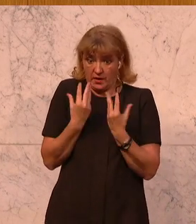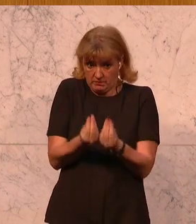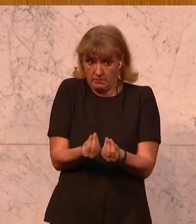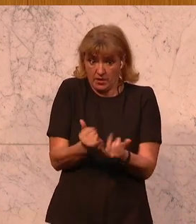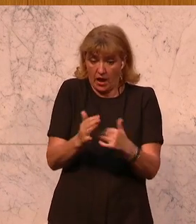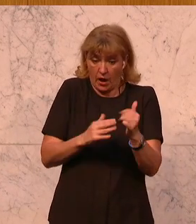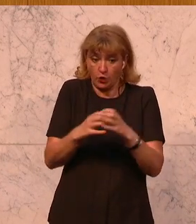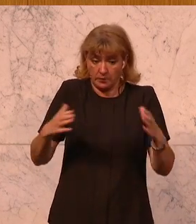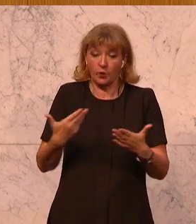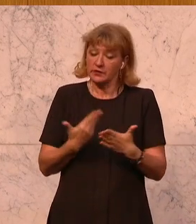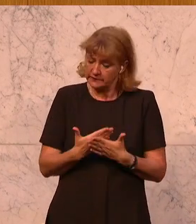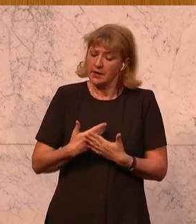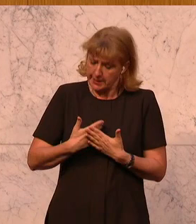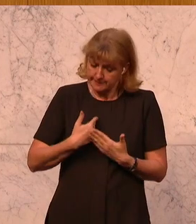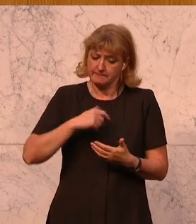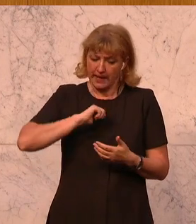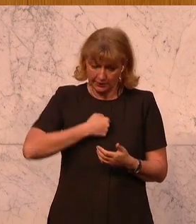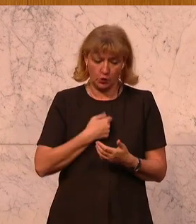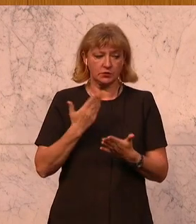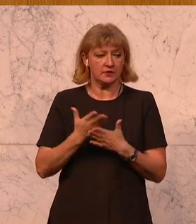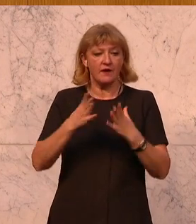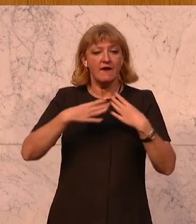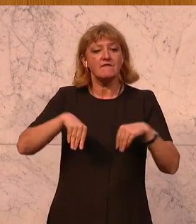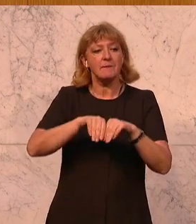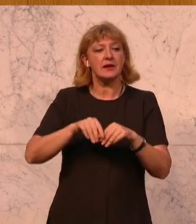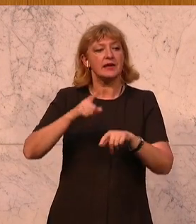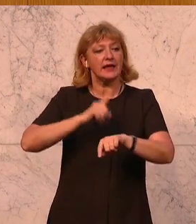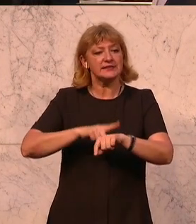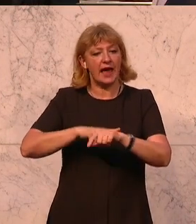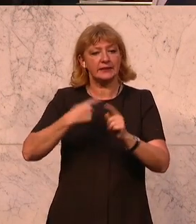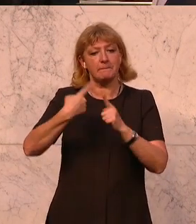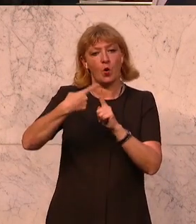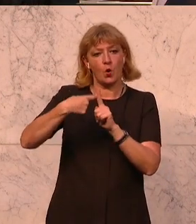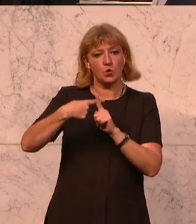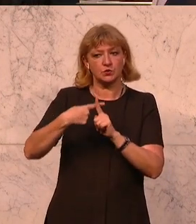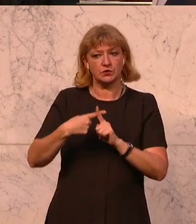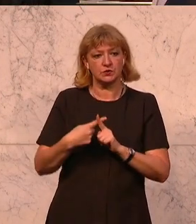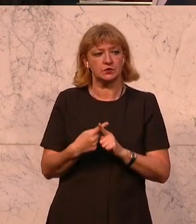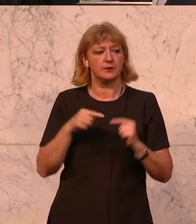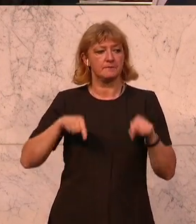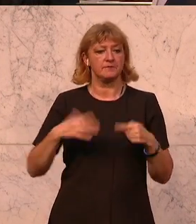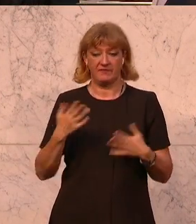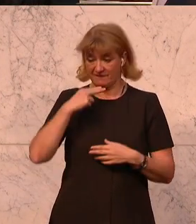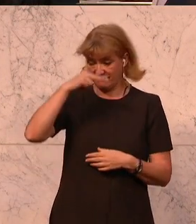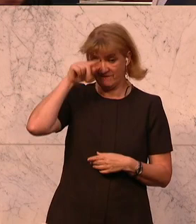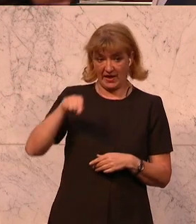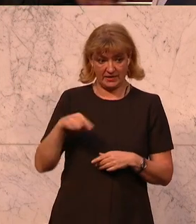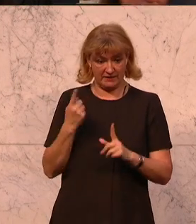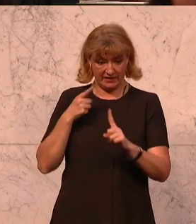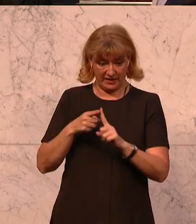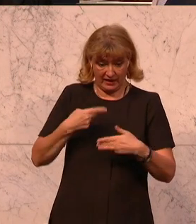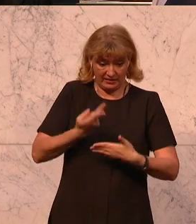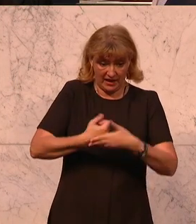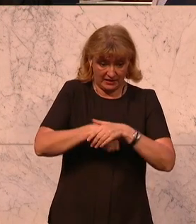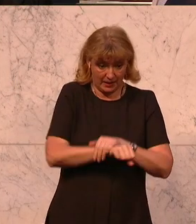auch ausbauen. Daher haben wir uns auch entschlossen, den Familienzeitbonus, das ist dieser Bonus, den gerade Väter, die sich direkt nach der